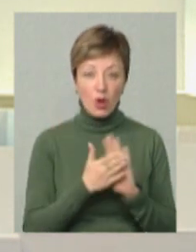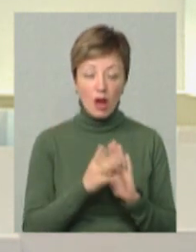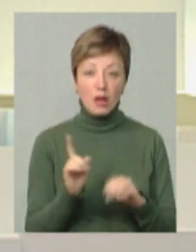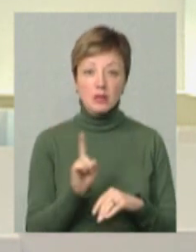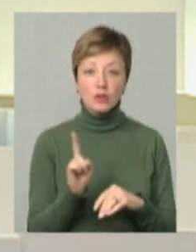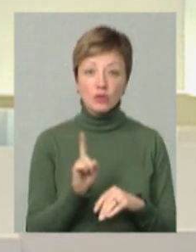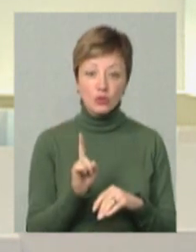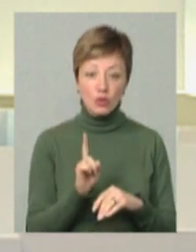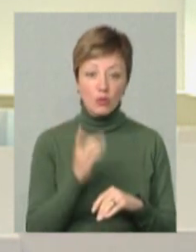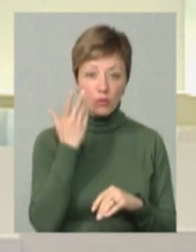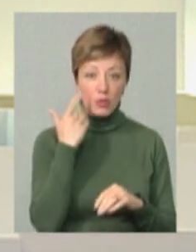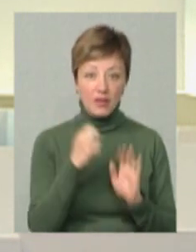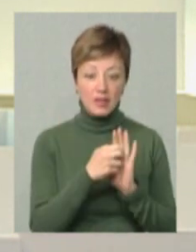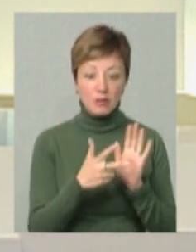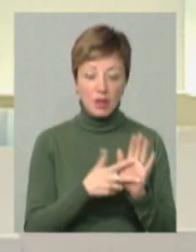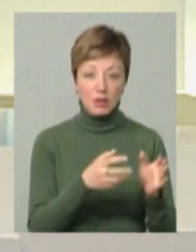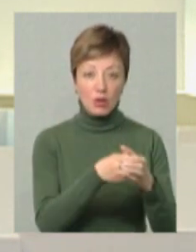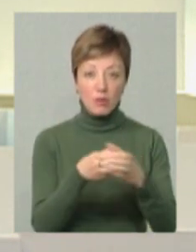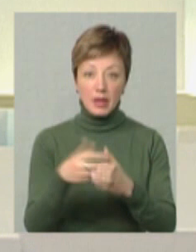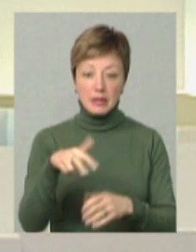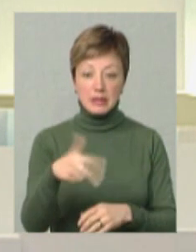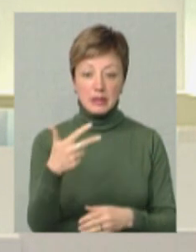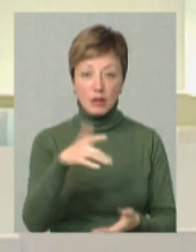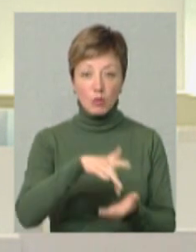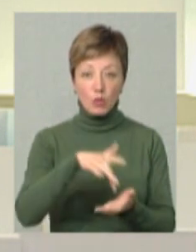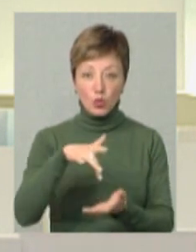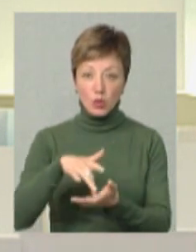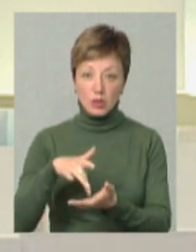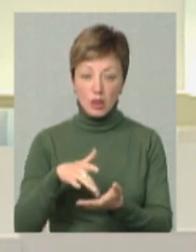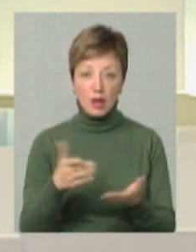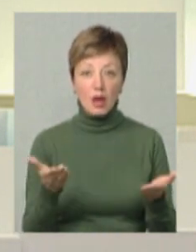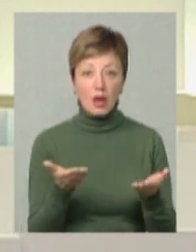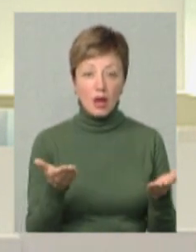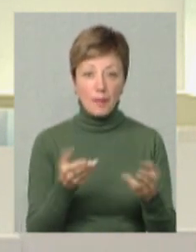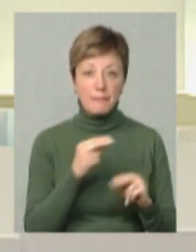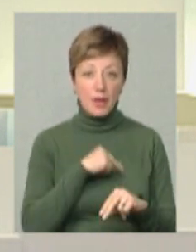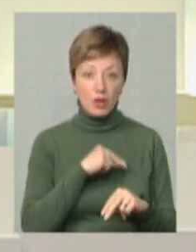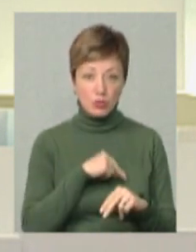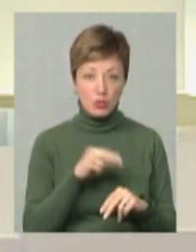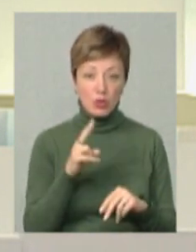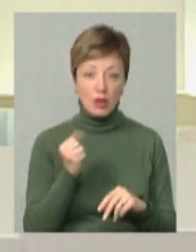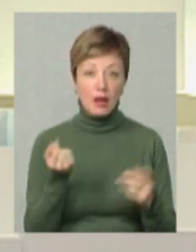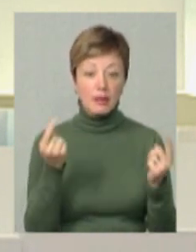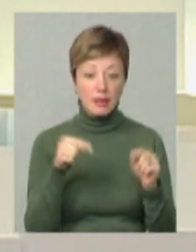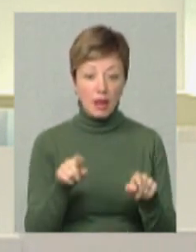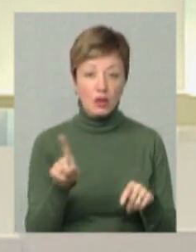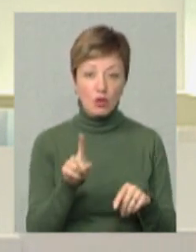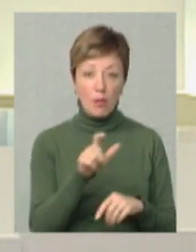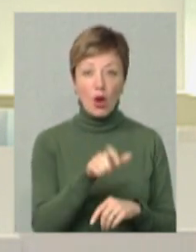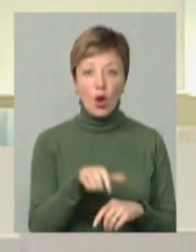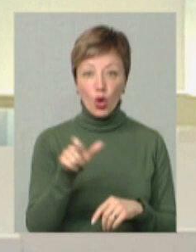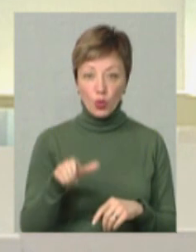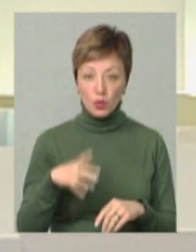що при 18 громадах у нас є 33 пункти, які працюють на те, щоб люди,